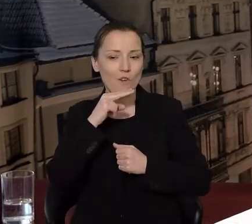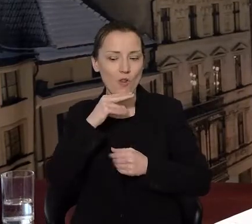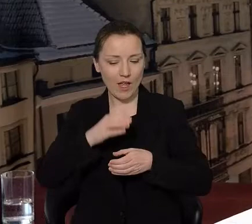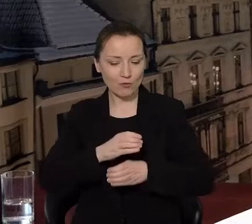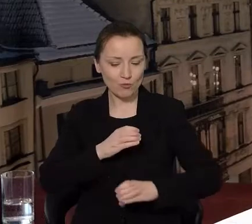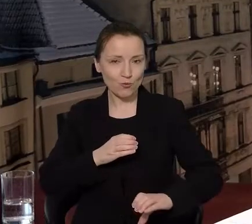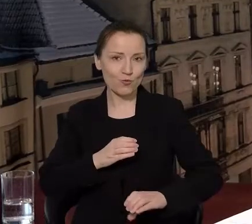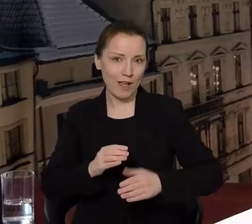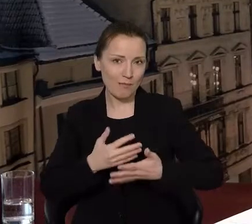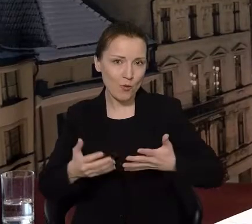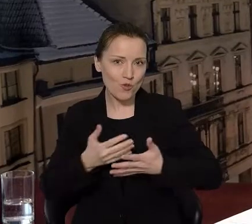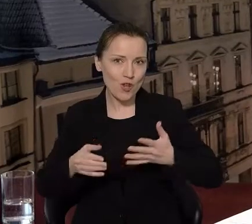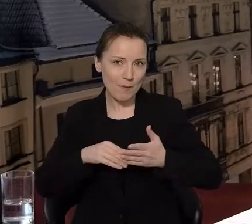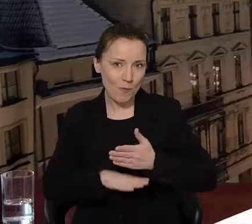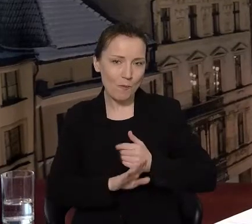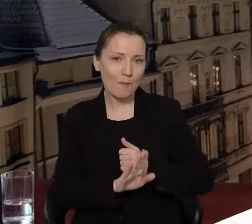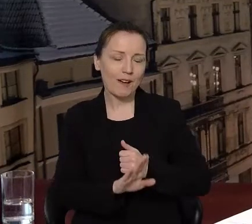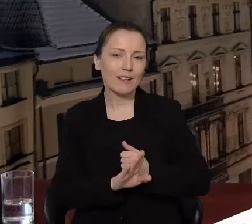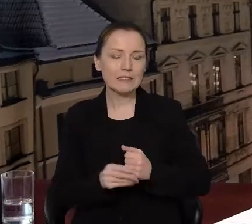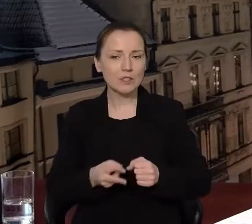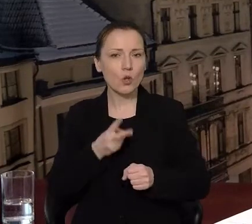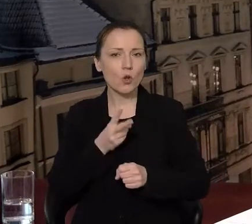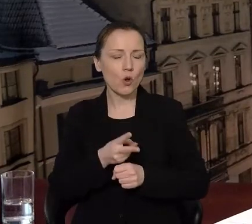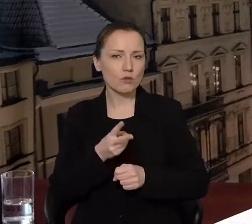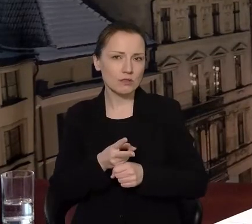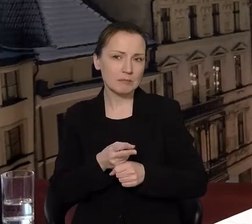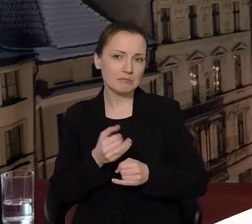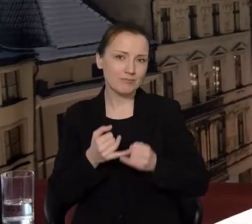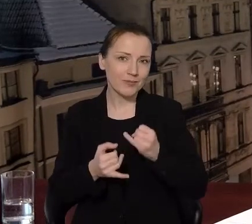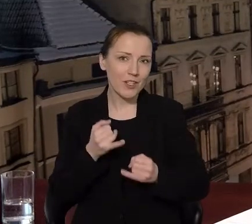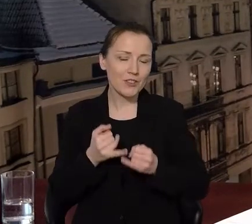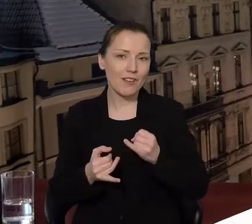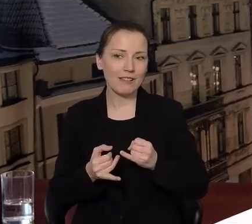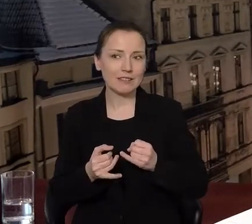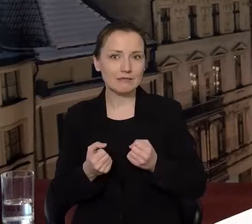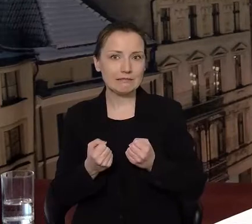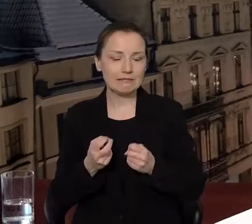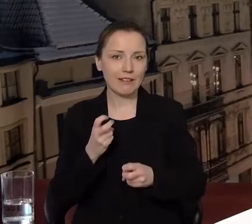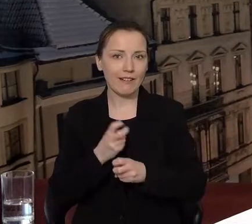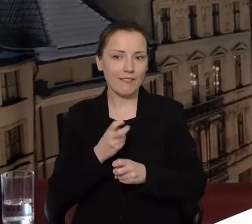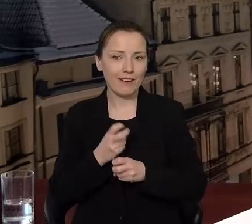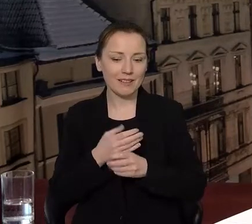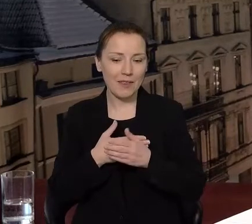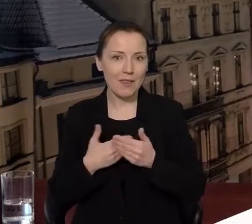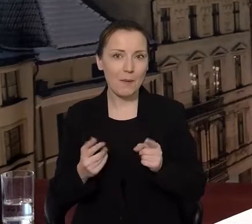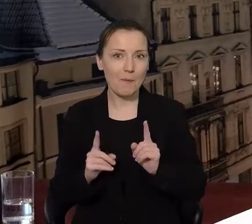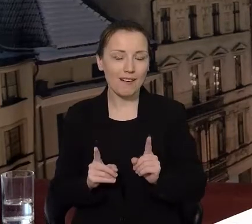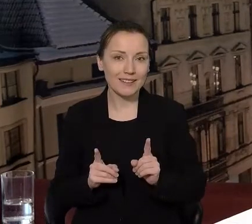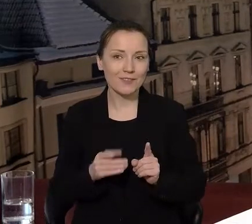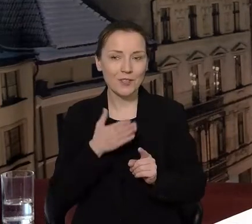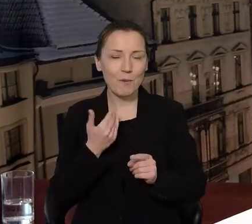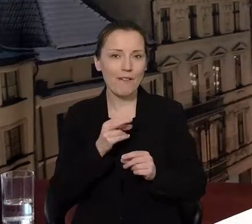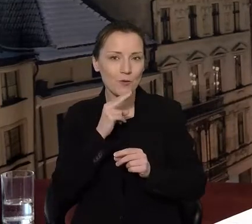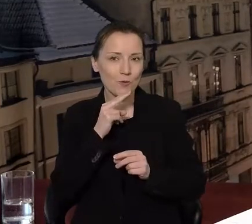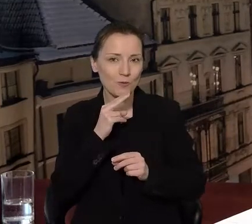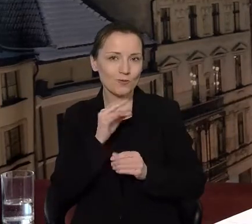wodociągi. One są dostępne w sytuacji jakiejś wysoce, awaryjnej. One pozostaną takie, ale